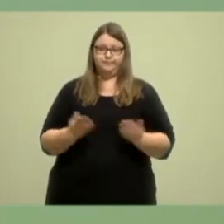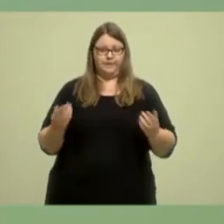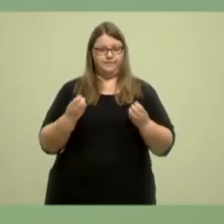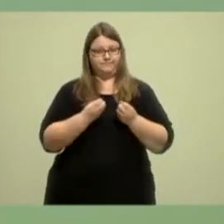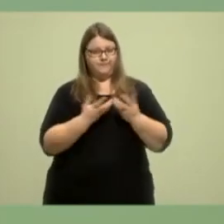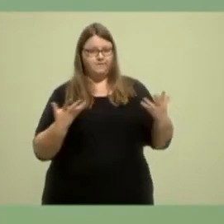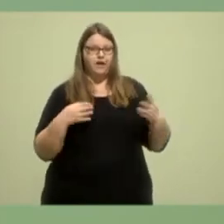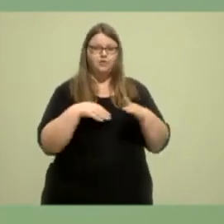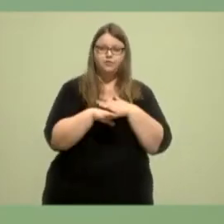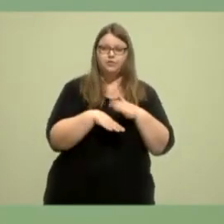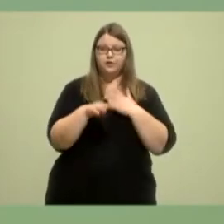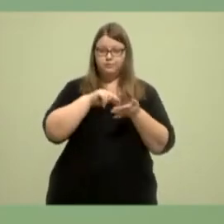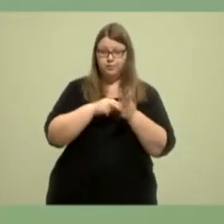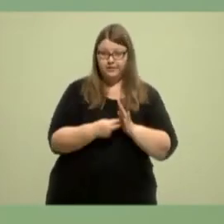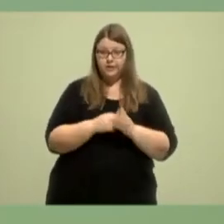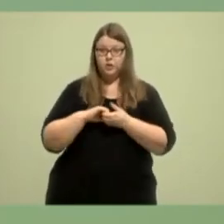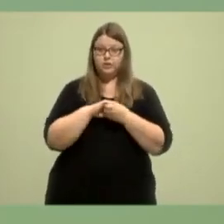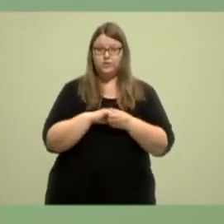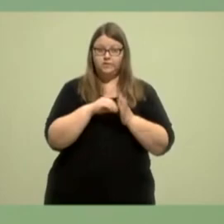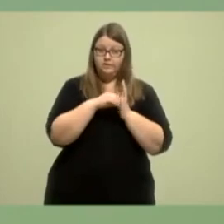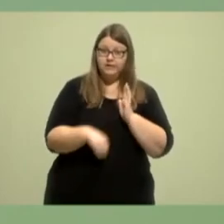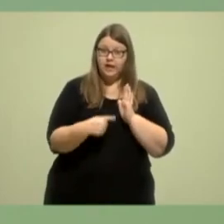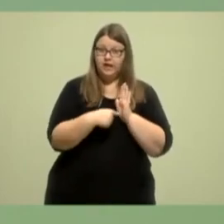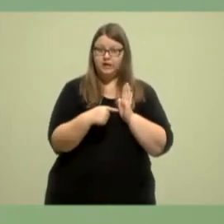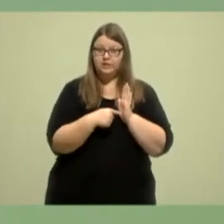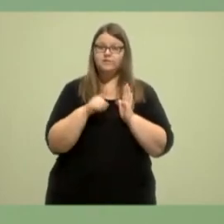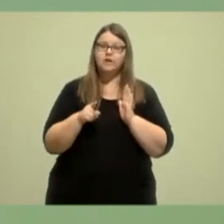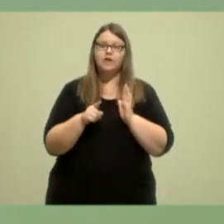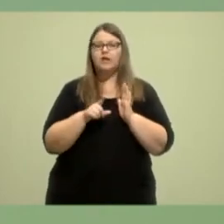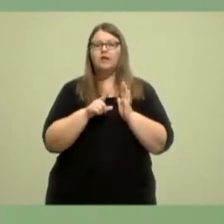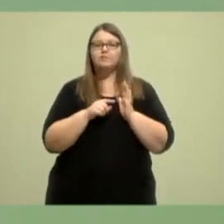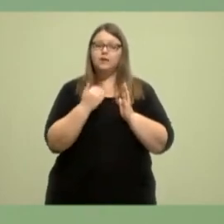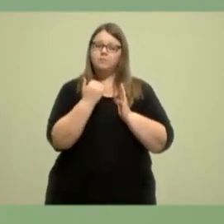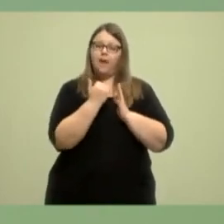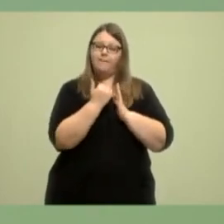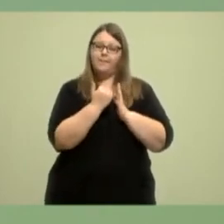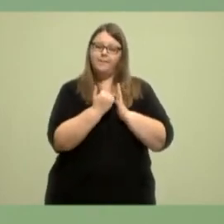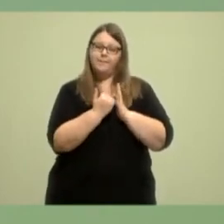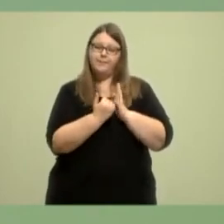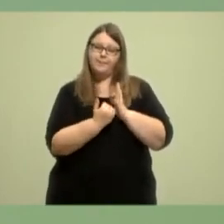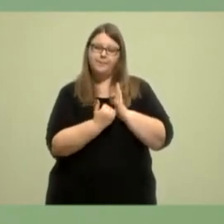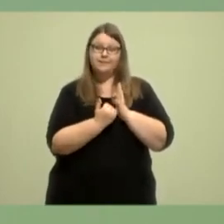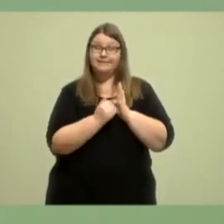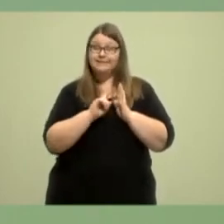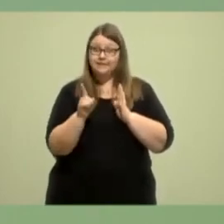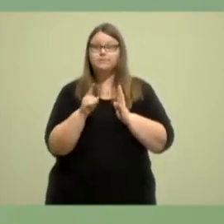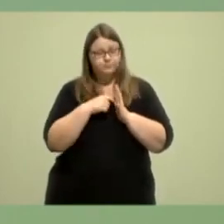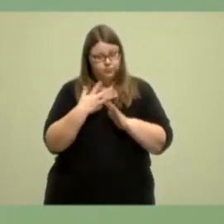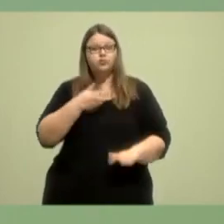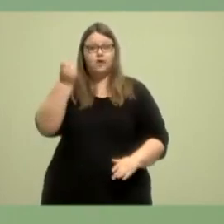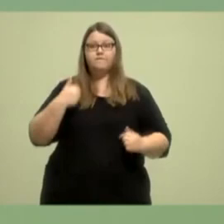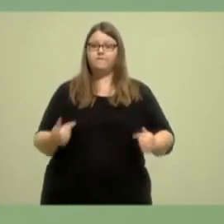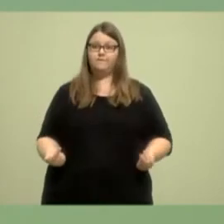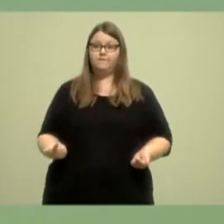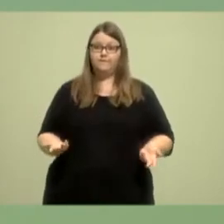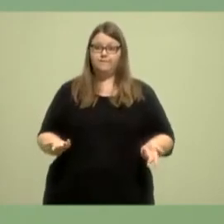Koalitionsvertrag nicht entlang von Law and Order durchdeklinieren, das haben wir gewonnen. Und genau